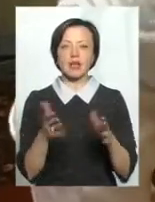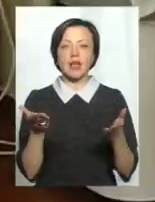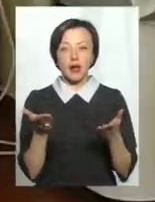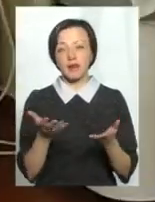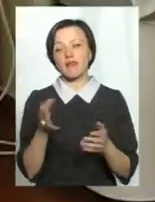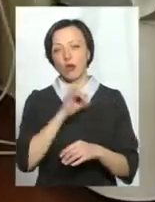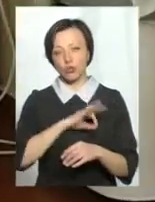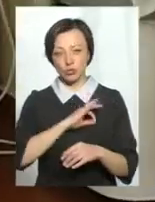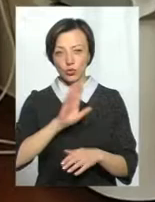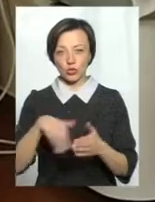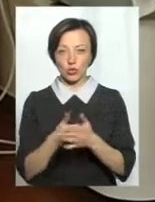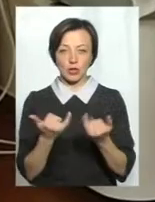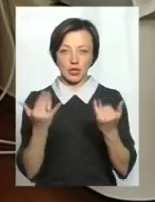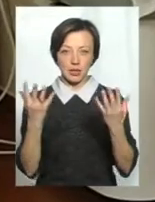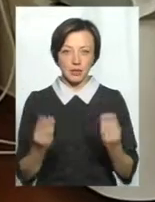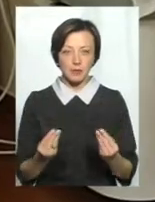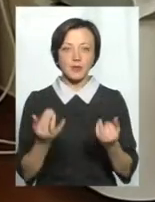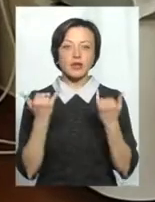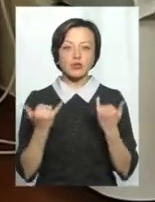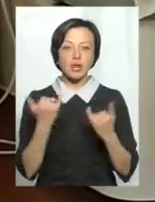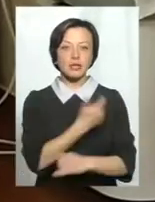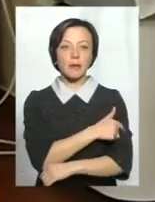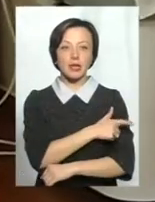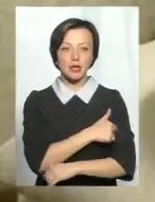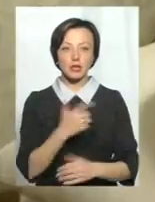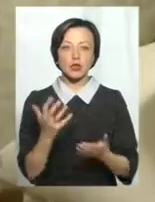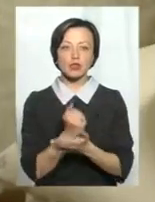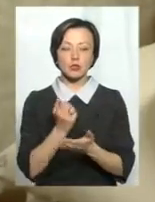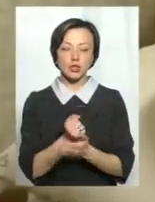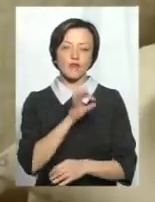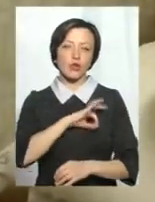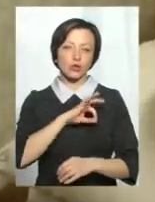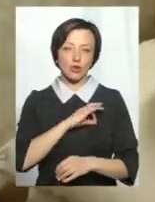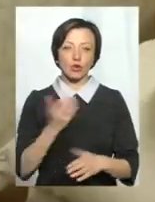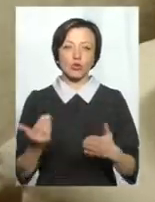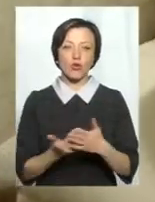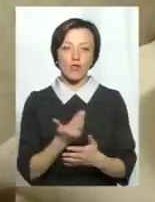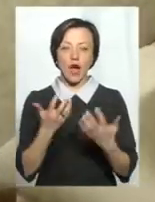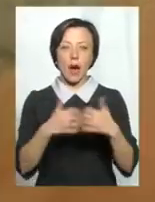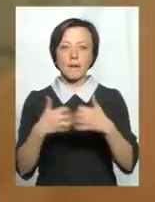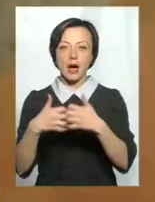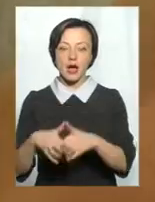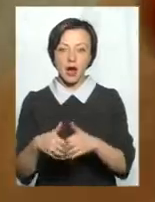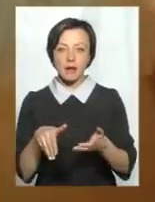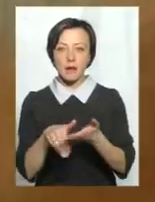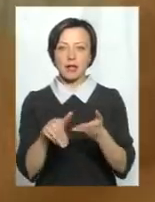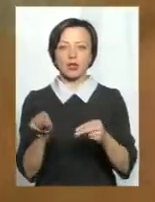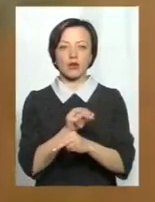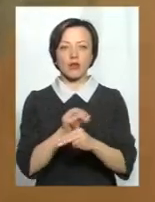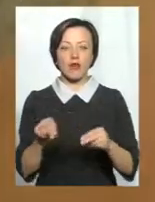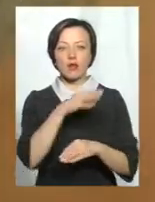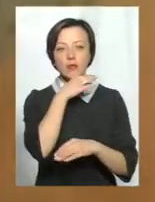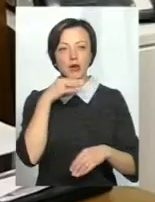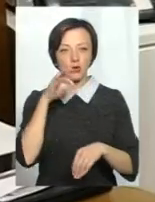успіхом використовуються й донині. Хоча сучасна медицина успішно використовує і нові апаратні методи у лікуванні багатьох